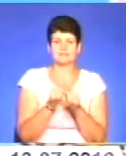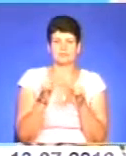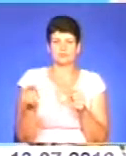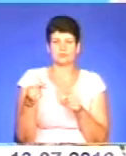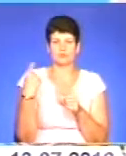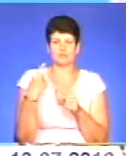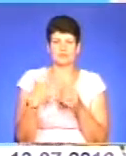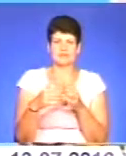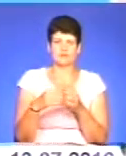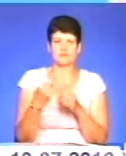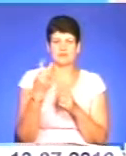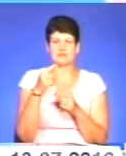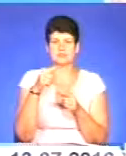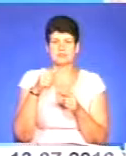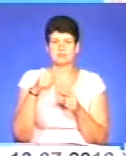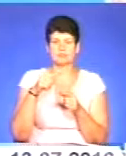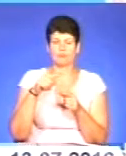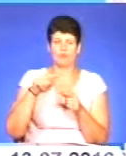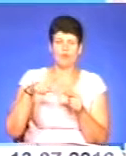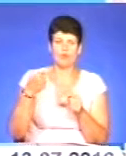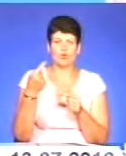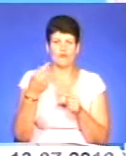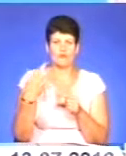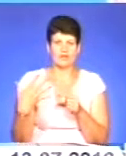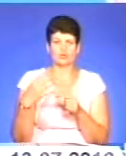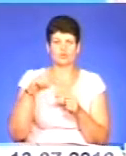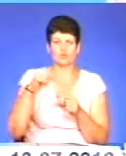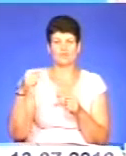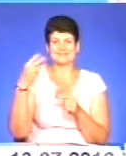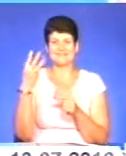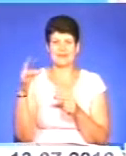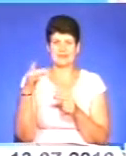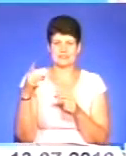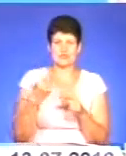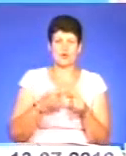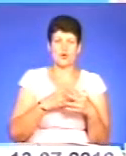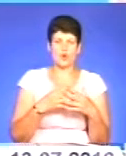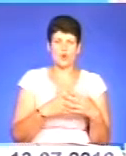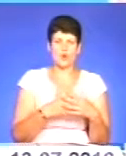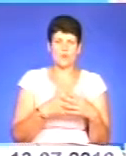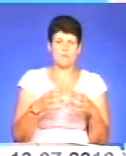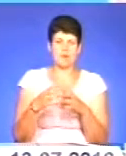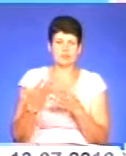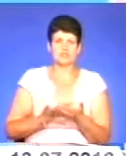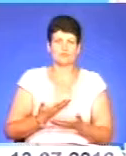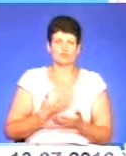області в середньому у 2,5-3 рази. Це показник економічної діяльності. Тому що громади живуть в новій системі